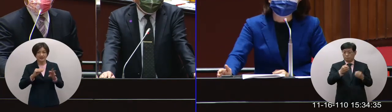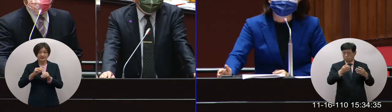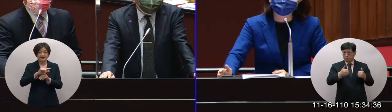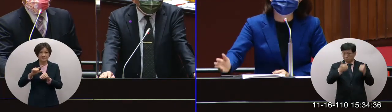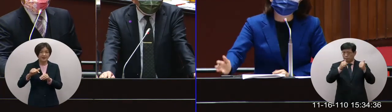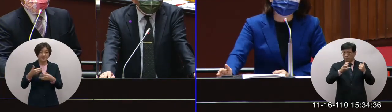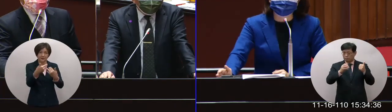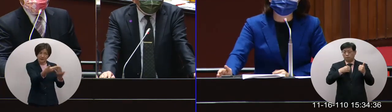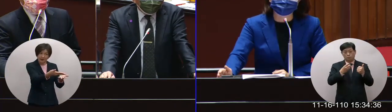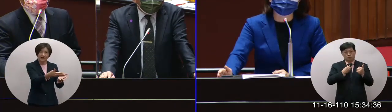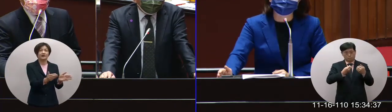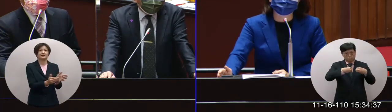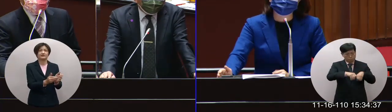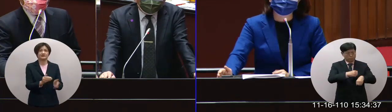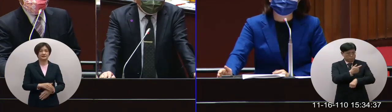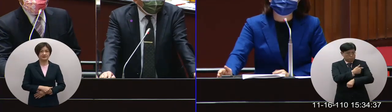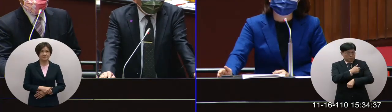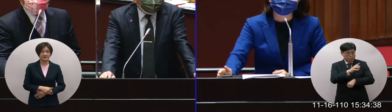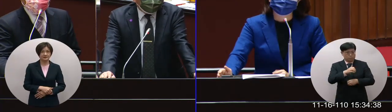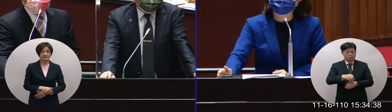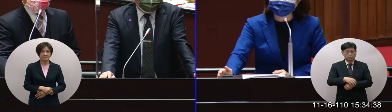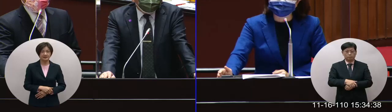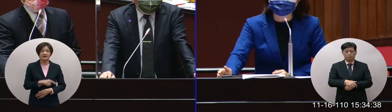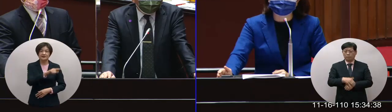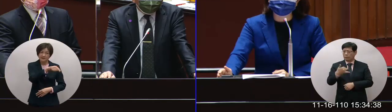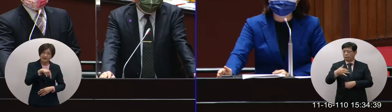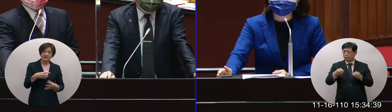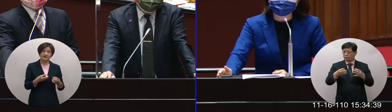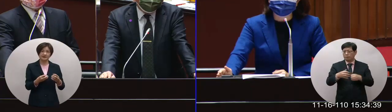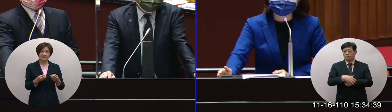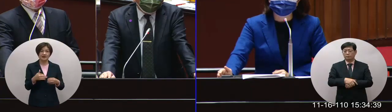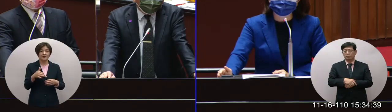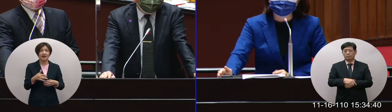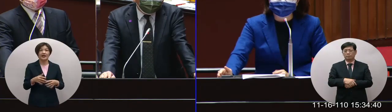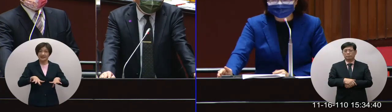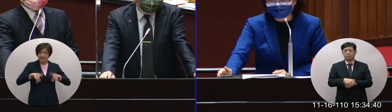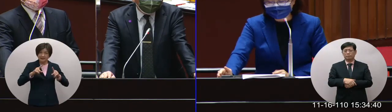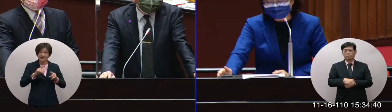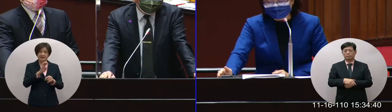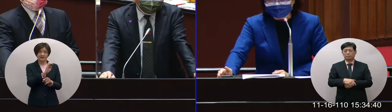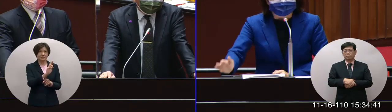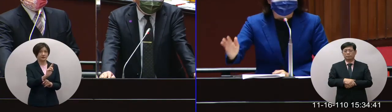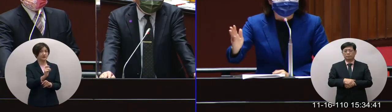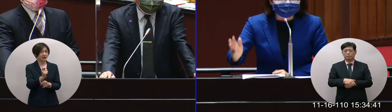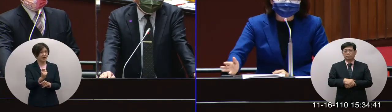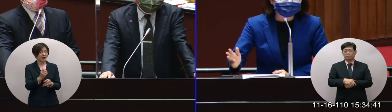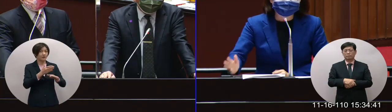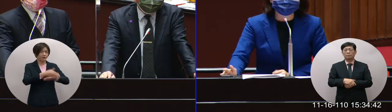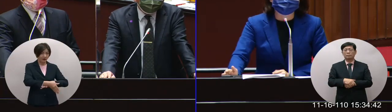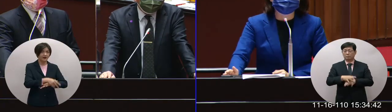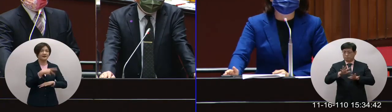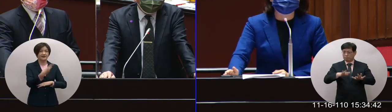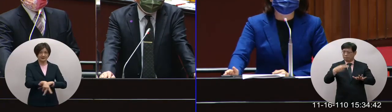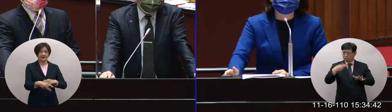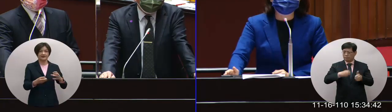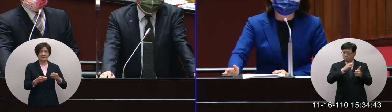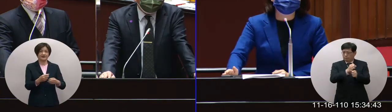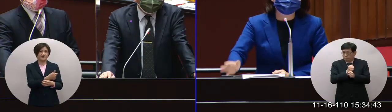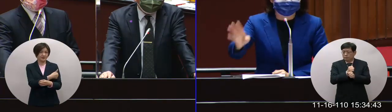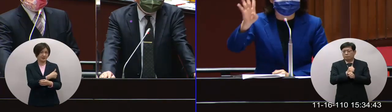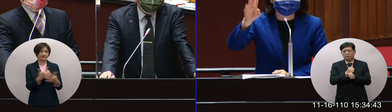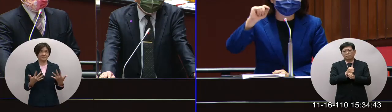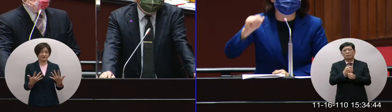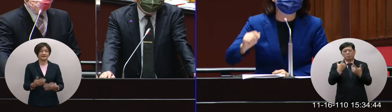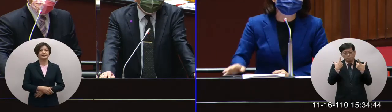談要捐疫苗的事情還沒有談還沒有談先EUA過了才來談這個事情我這邊再次提醒喔